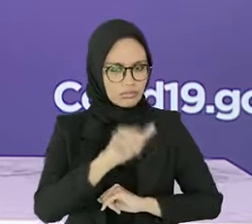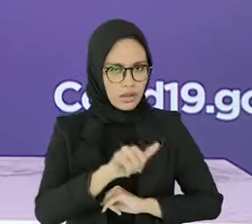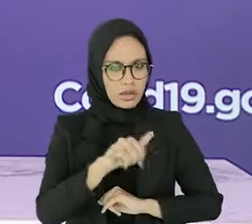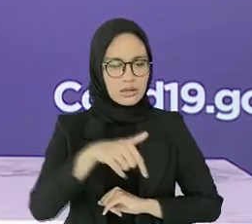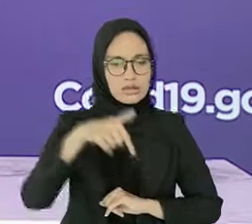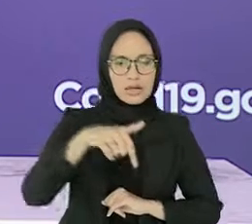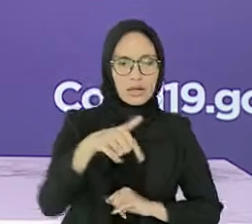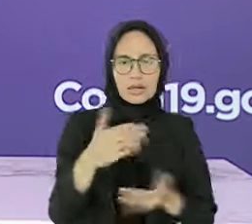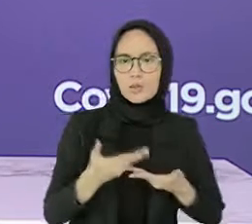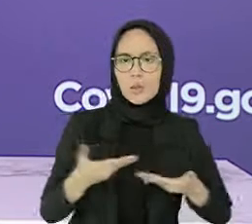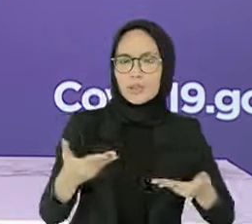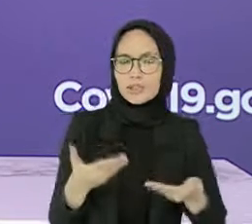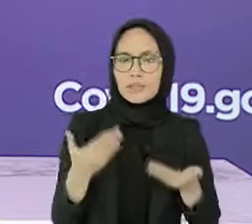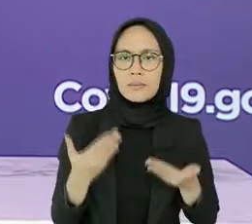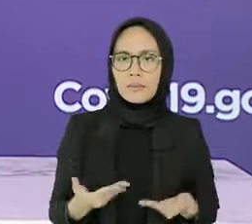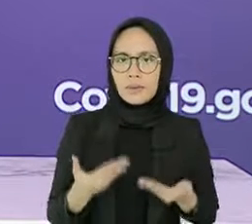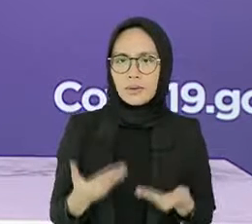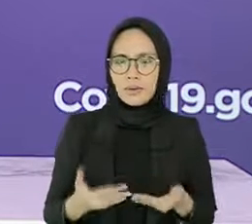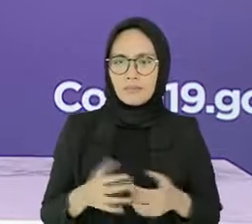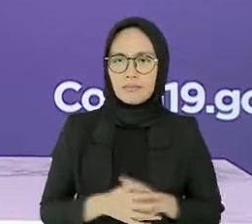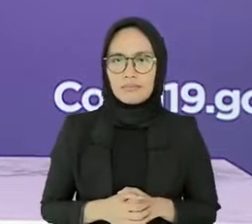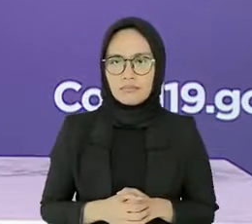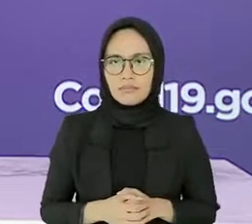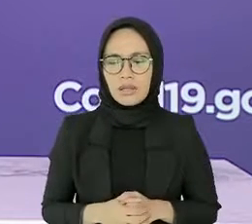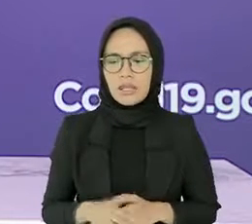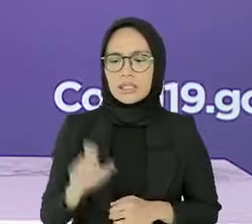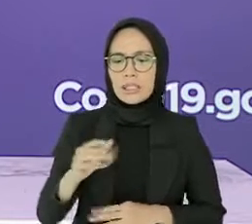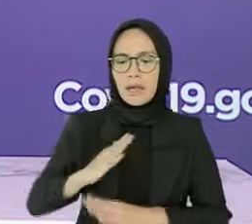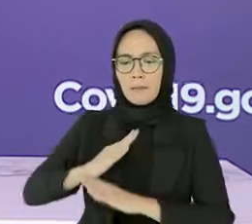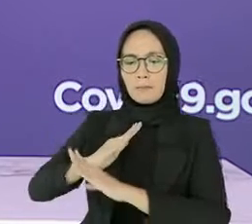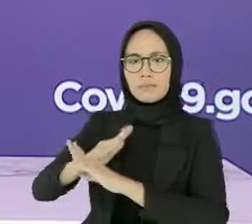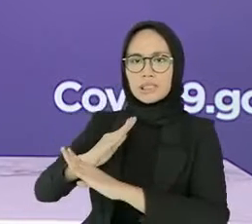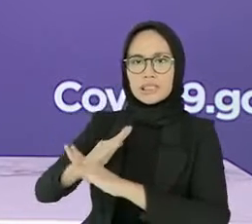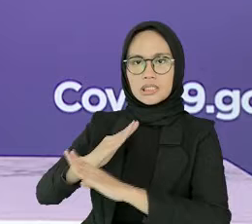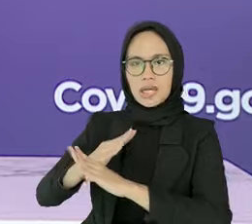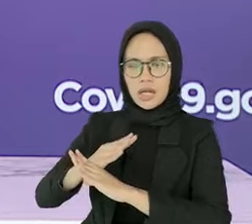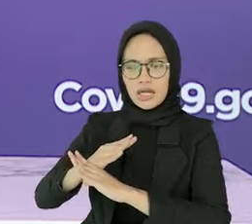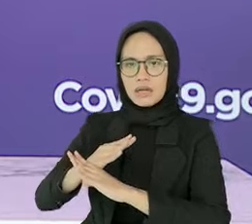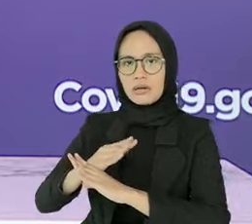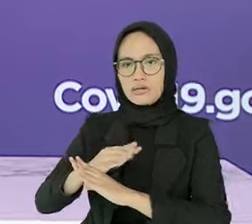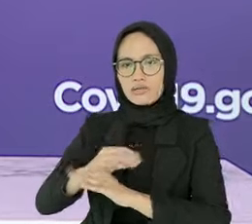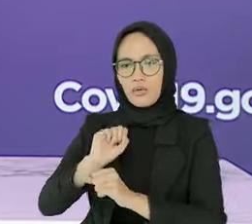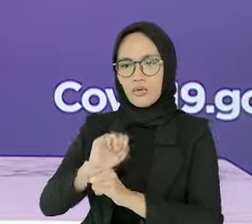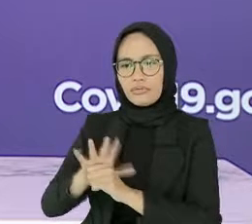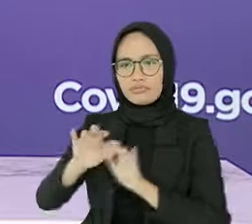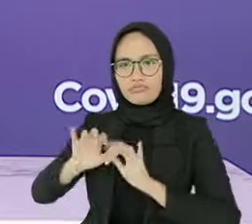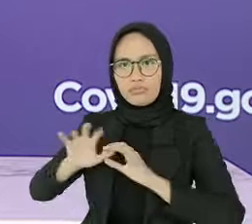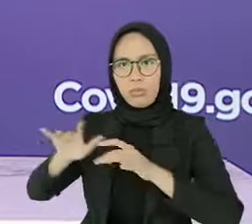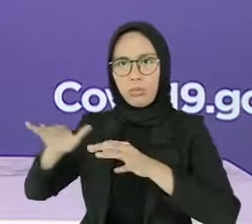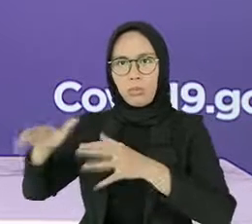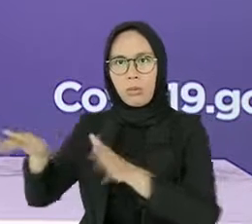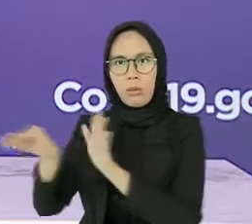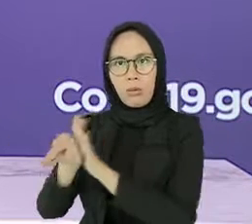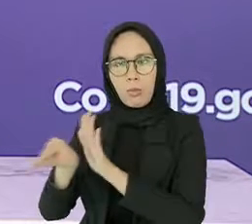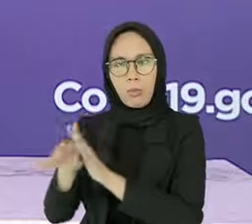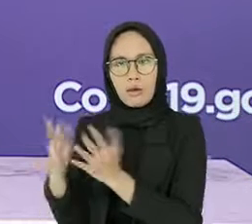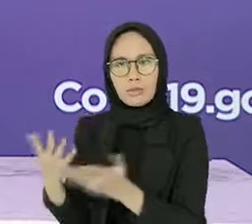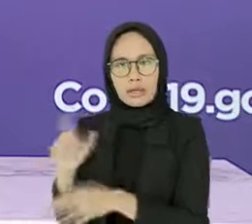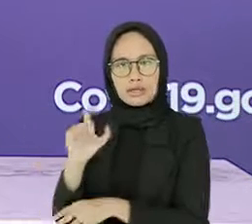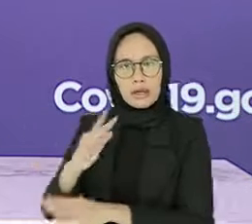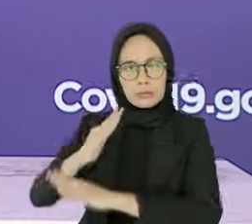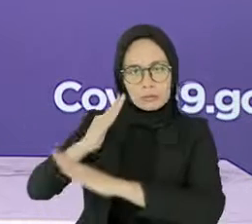penanganannya? Kemudian bagaimana antisipasi Satgas untuk mencegah meluasnya penularan di Papua dan di daerah asal para atlet?